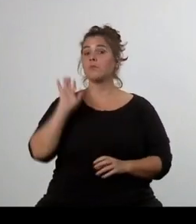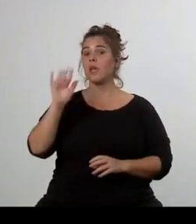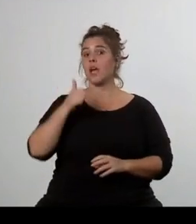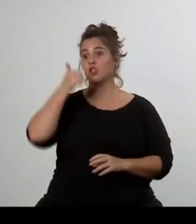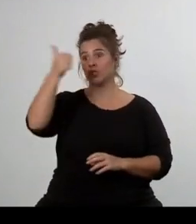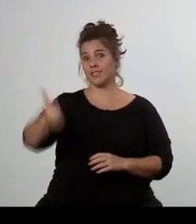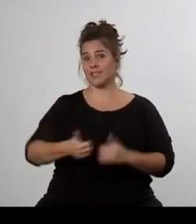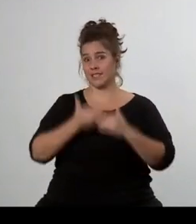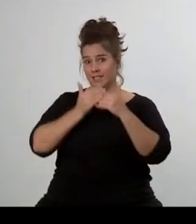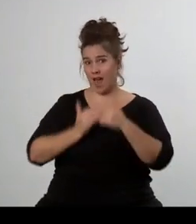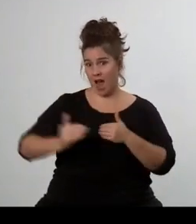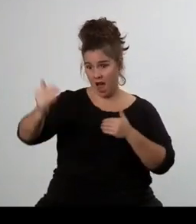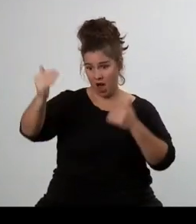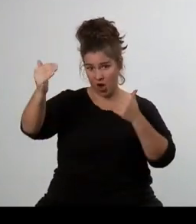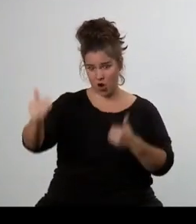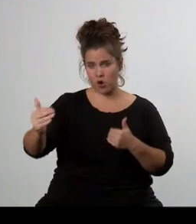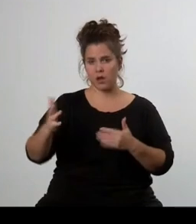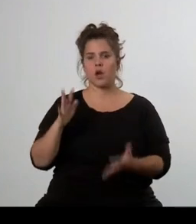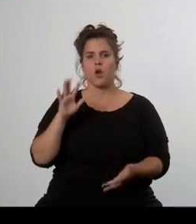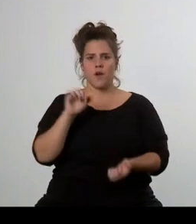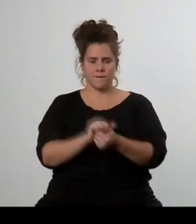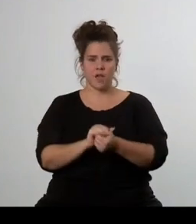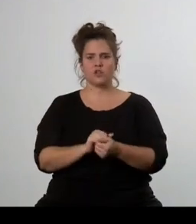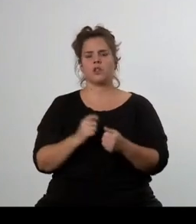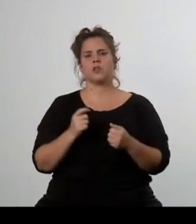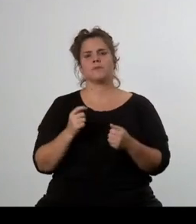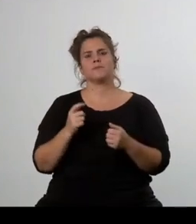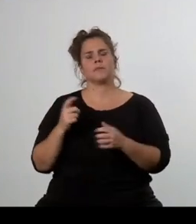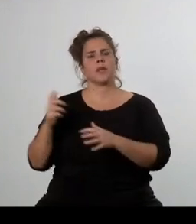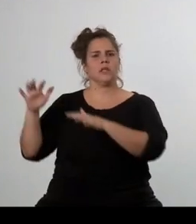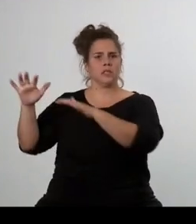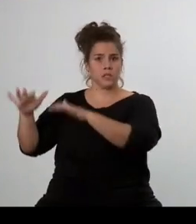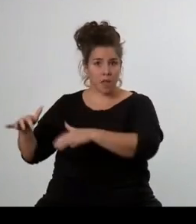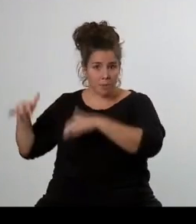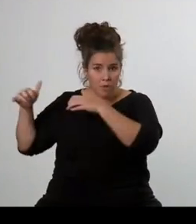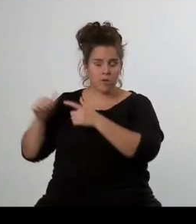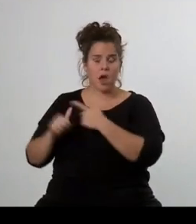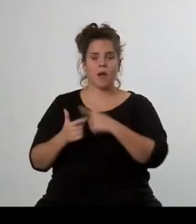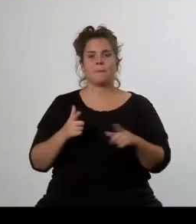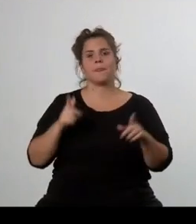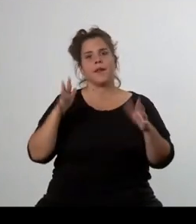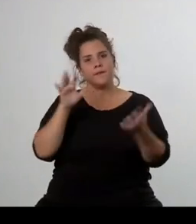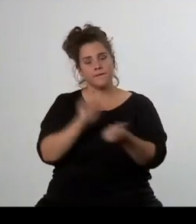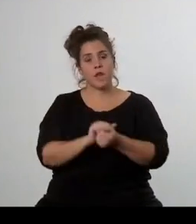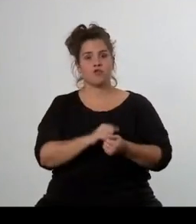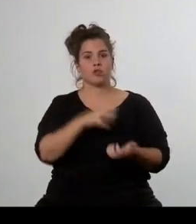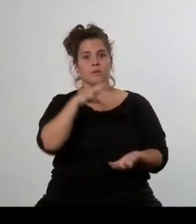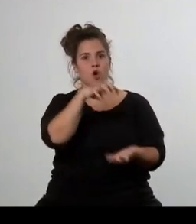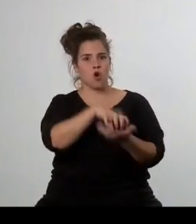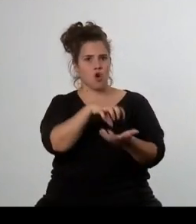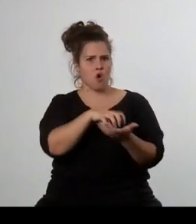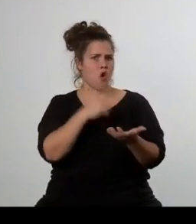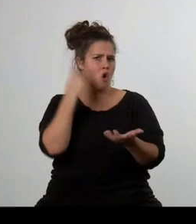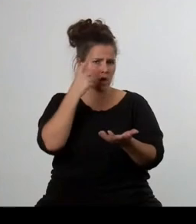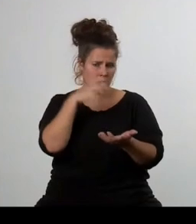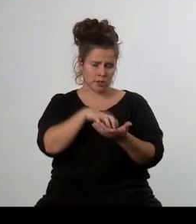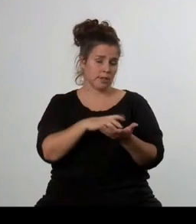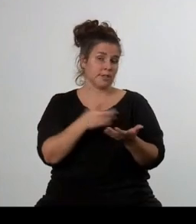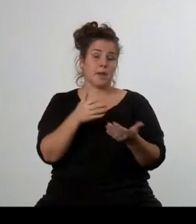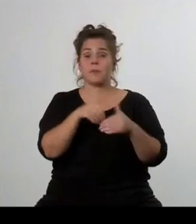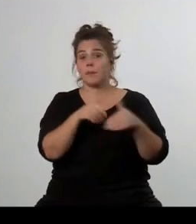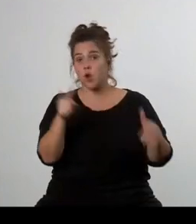následujícím roce se nám podaří na platformě Smědo Sněmovny v souhladu s vámi, s občanskou společností, s odborníky,